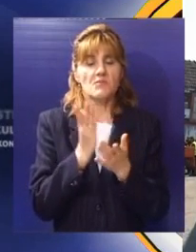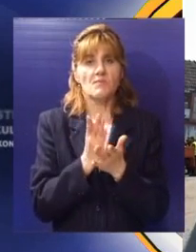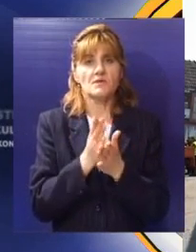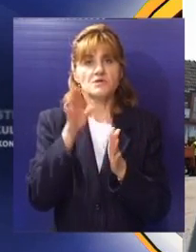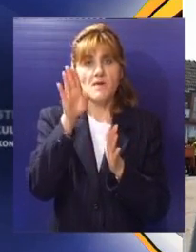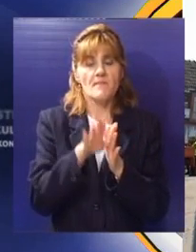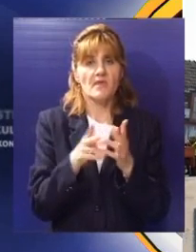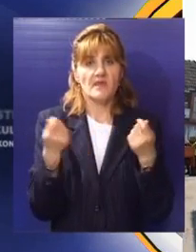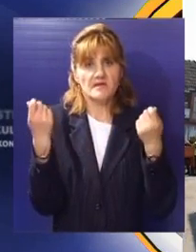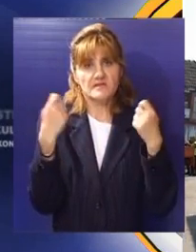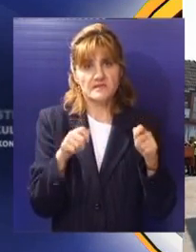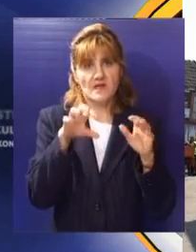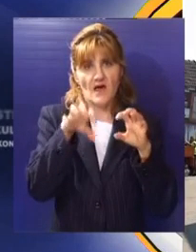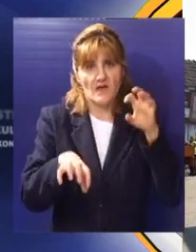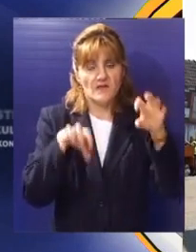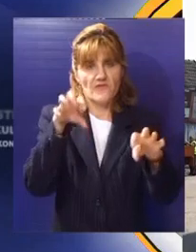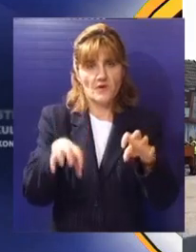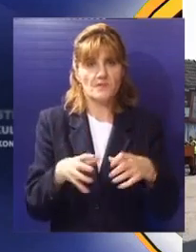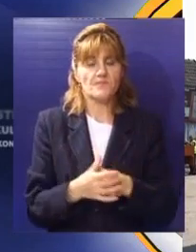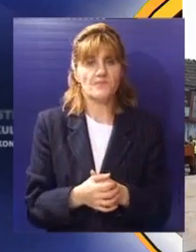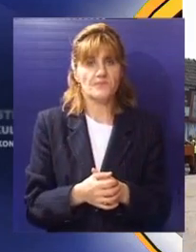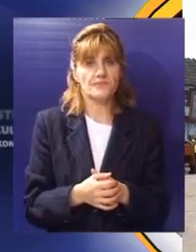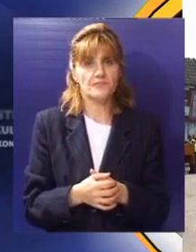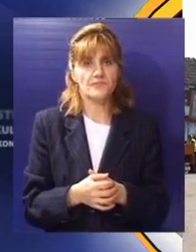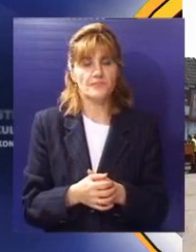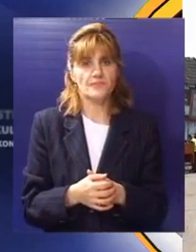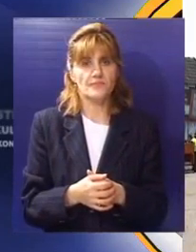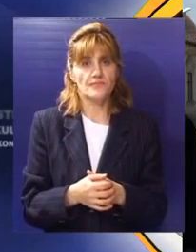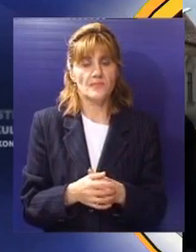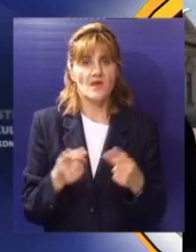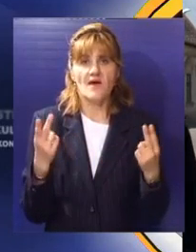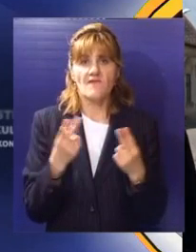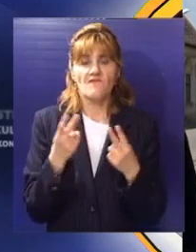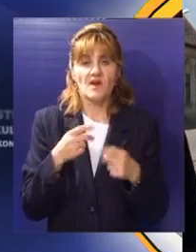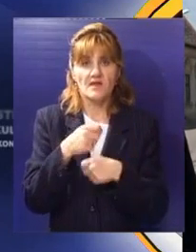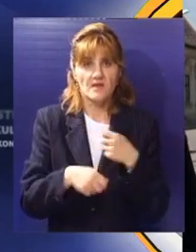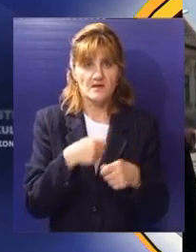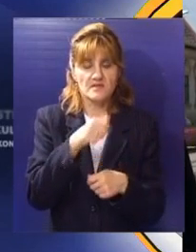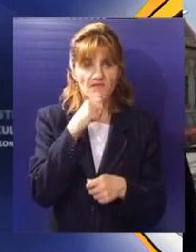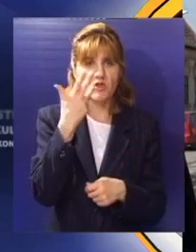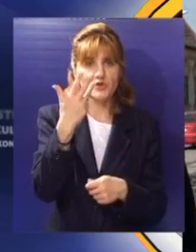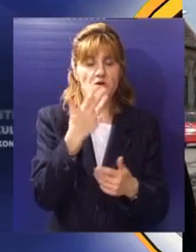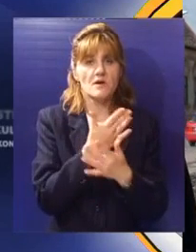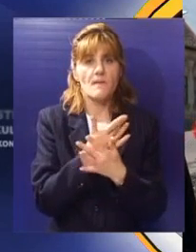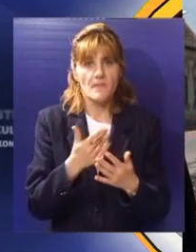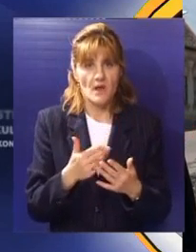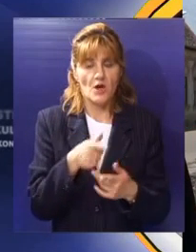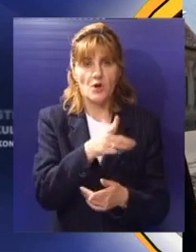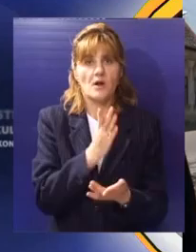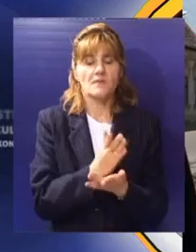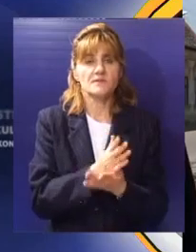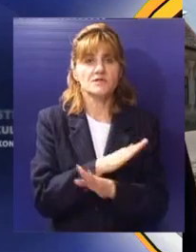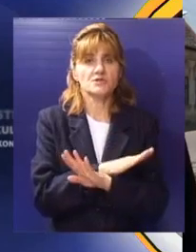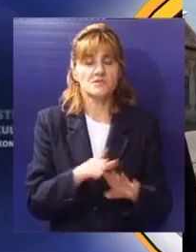već je parcijalno biti zatvareni pojedini delovi raskresnice. Vrednost radova je 4 miliona dinara a